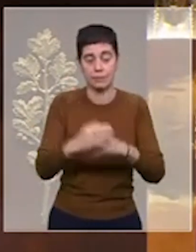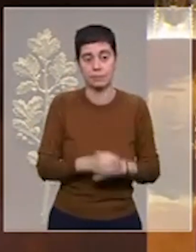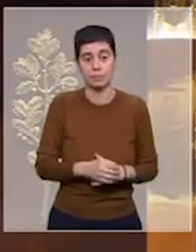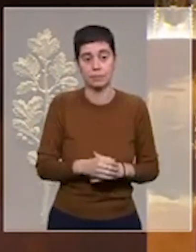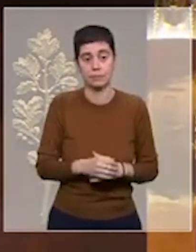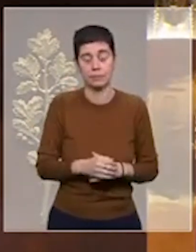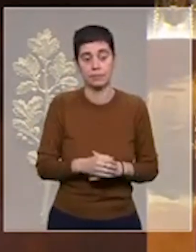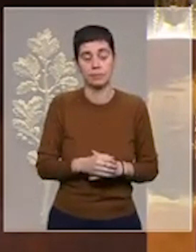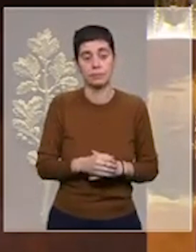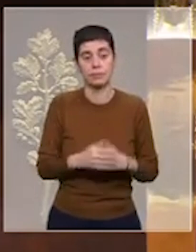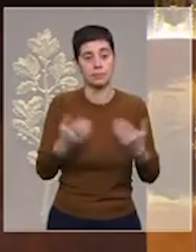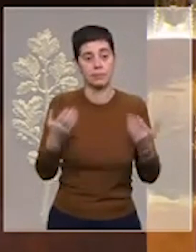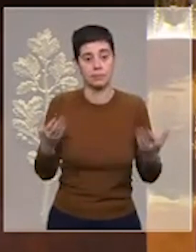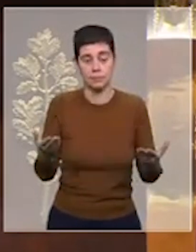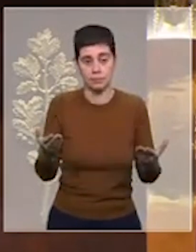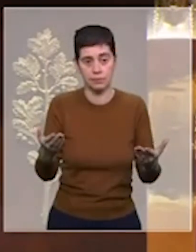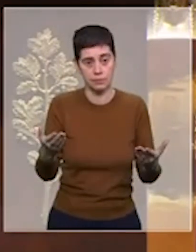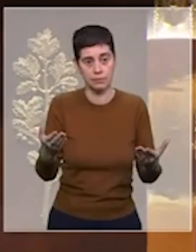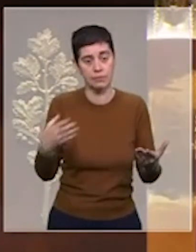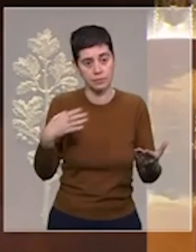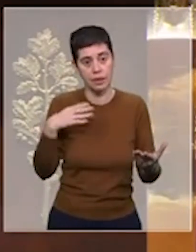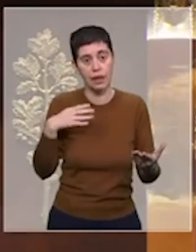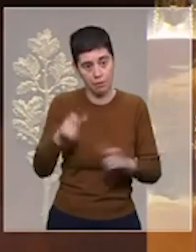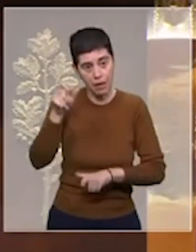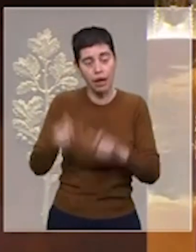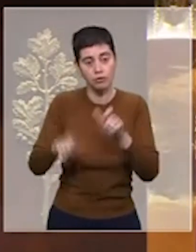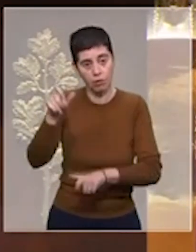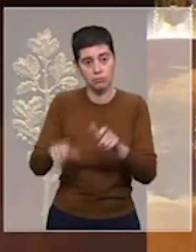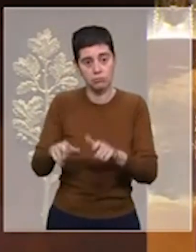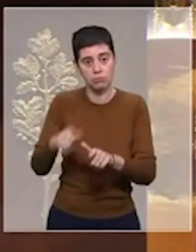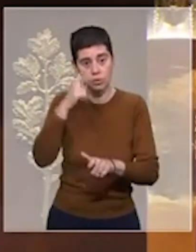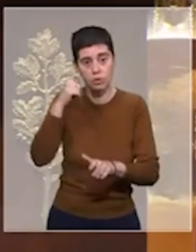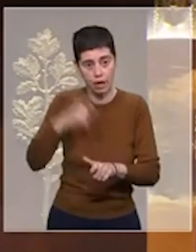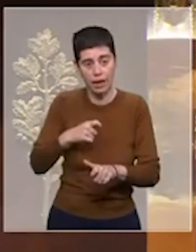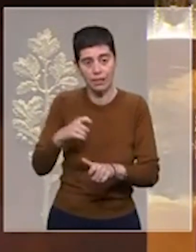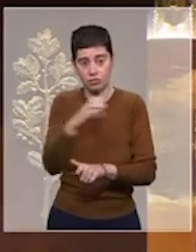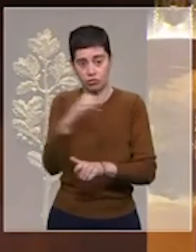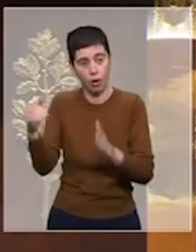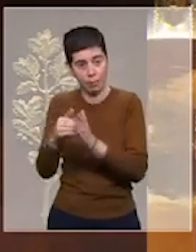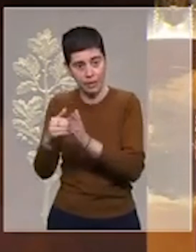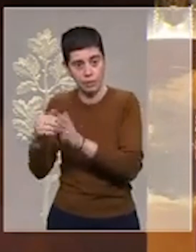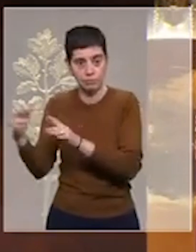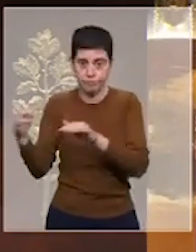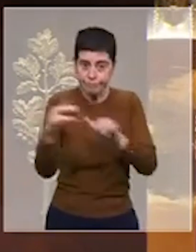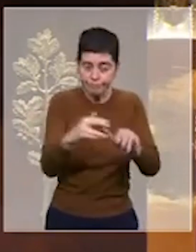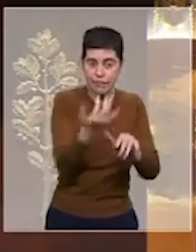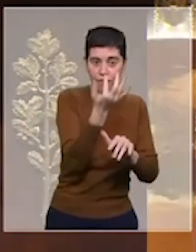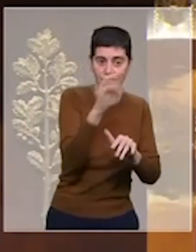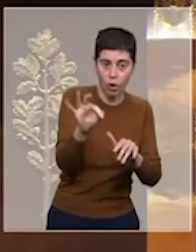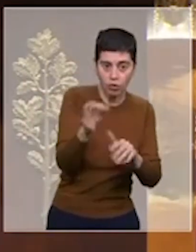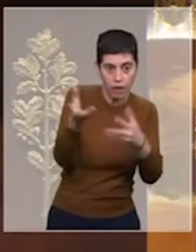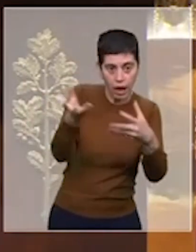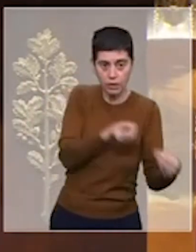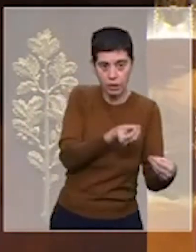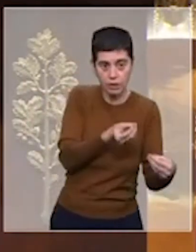au nom de chacun des cent mille de mes concitoyens qui ont trouvé refuge en France. Vous avez donné aux